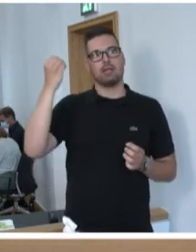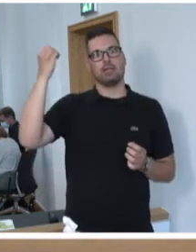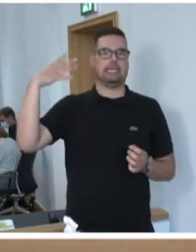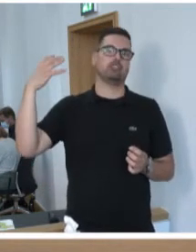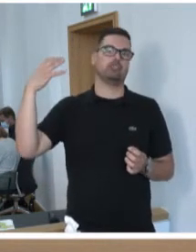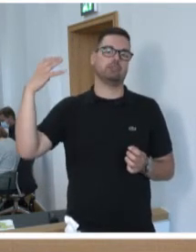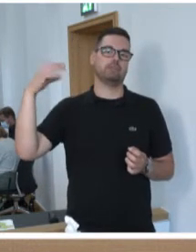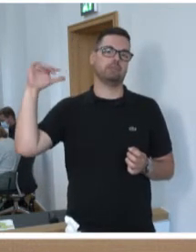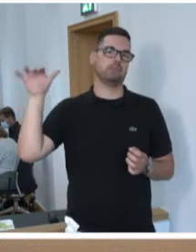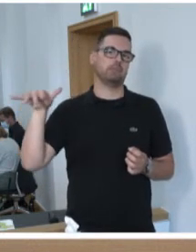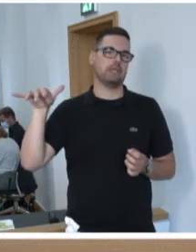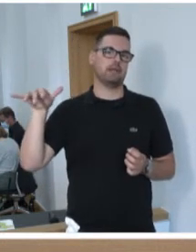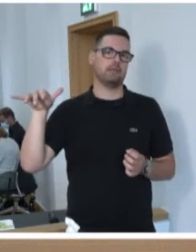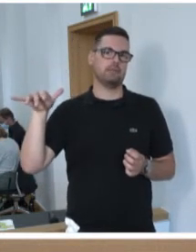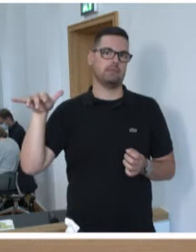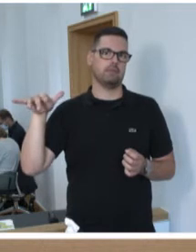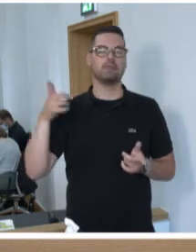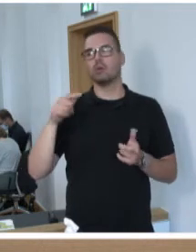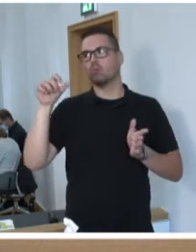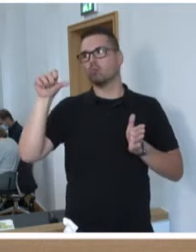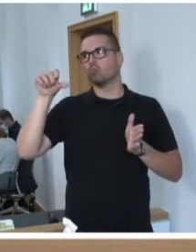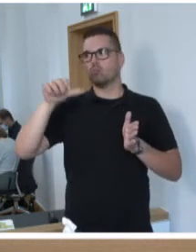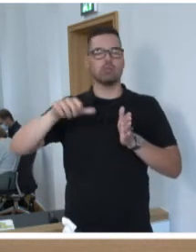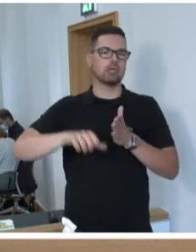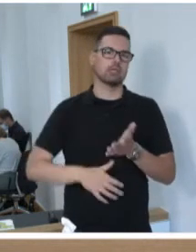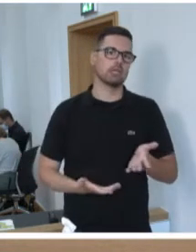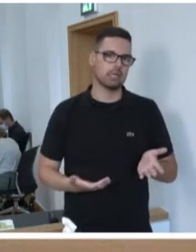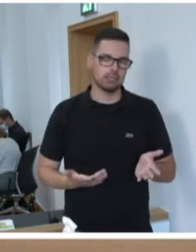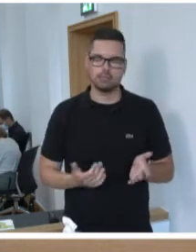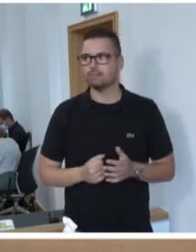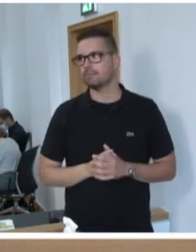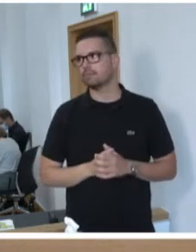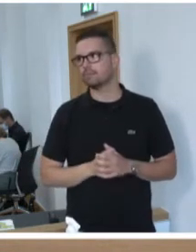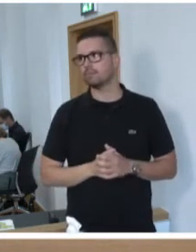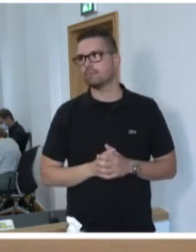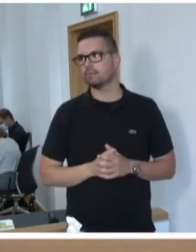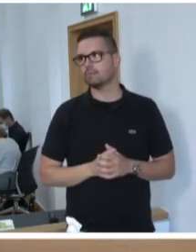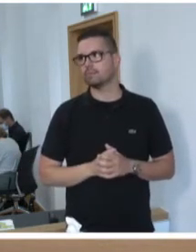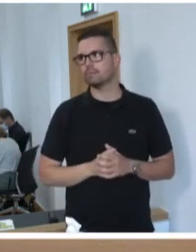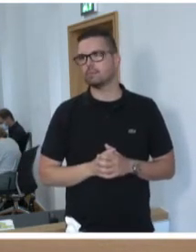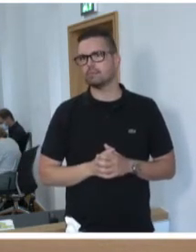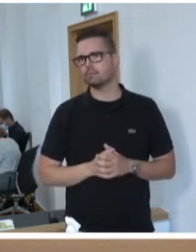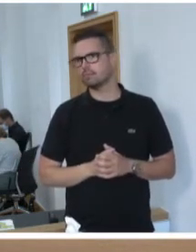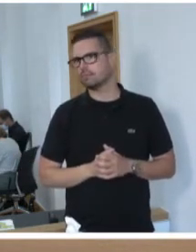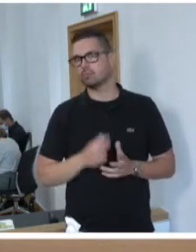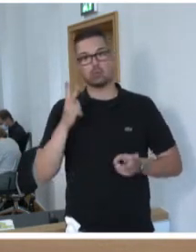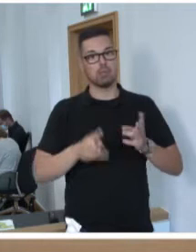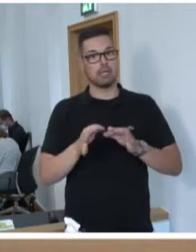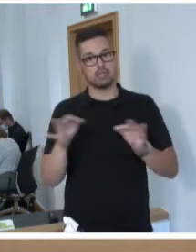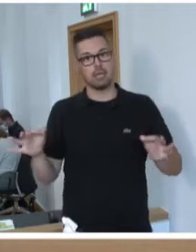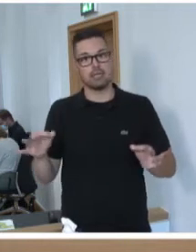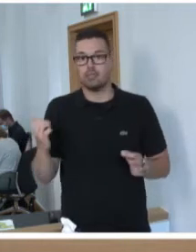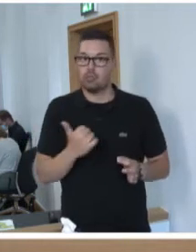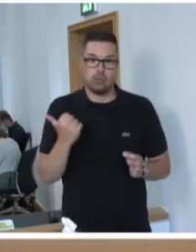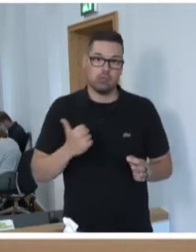Es ist leider untergegangen oder etwas medial unterbelichtet gewesen. An normalen Tagen wäre das eine